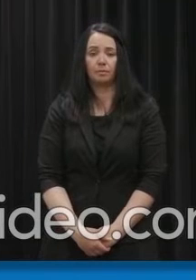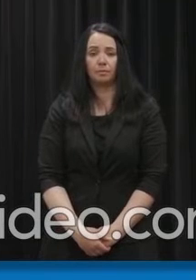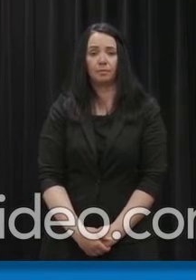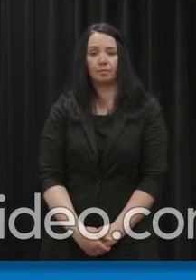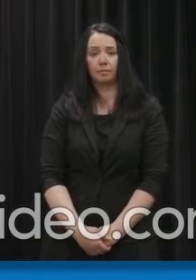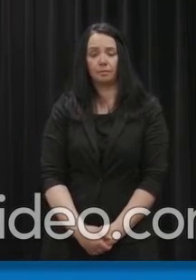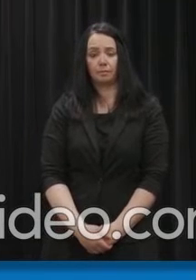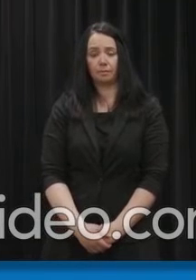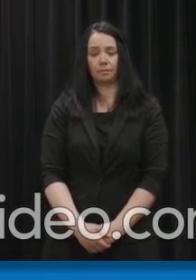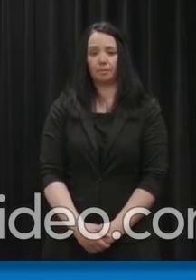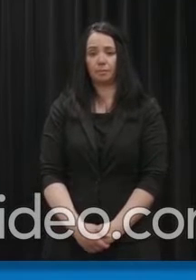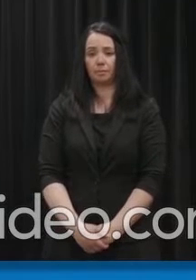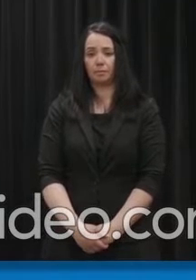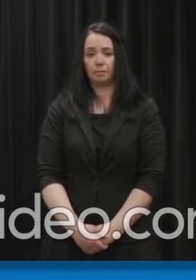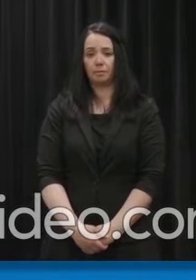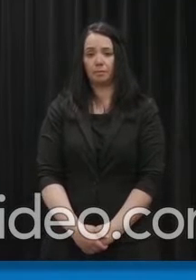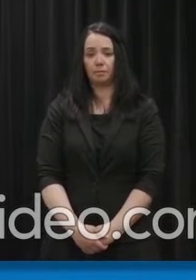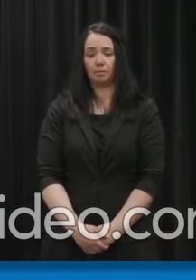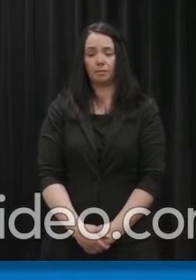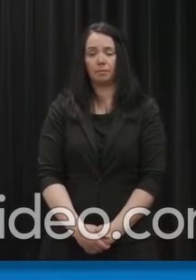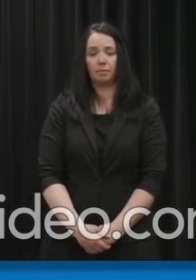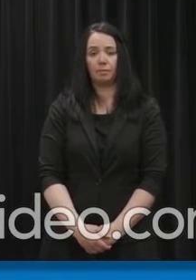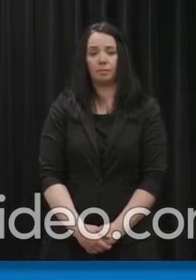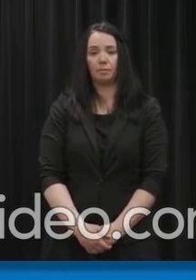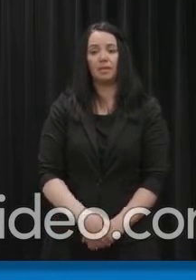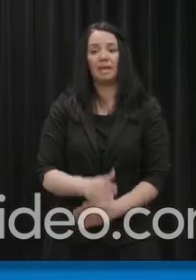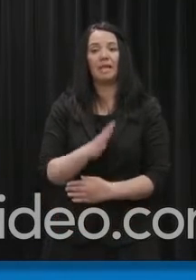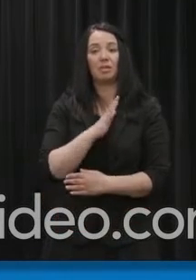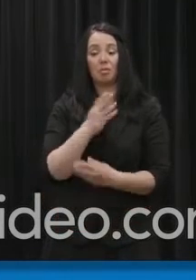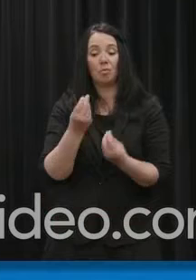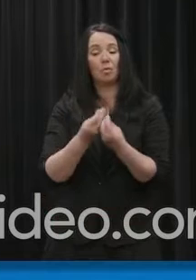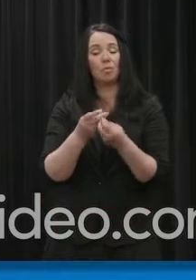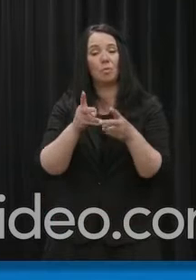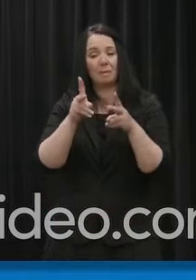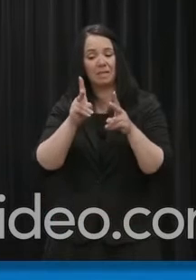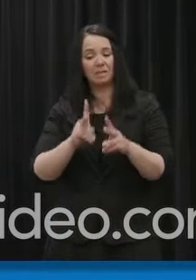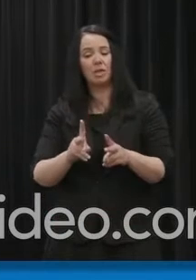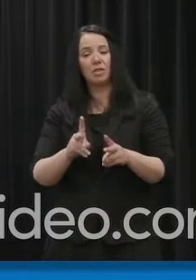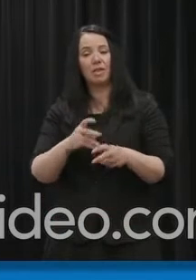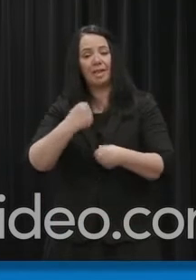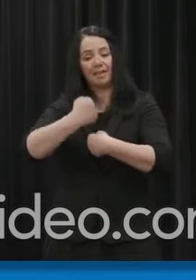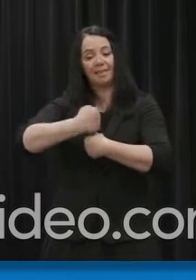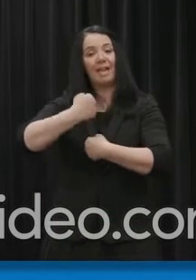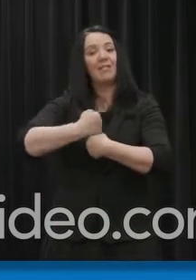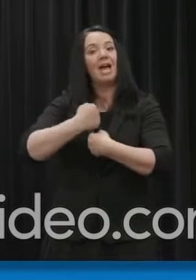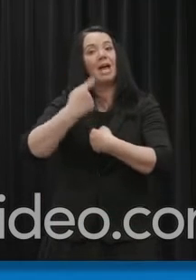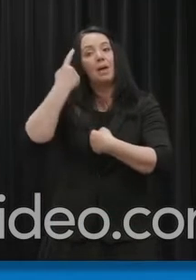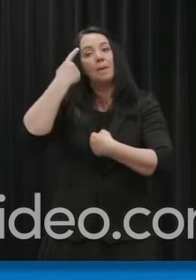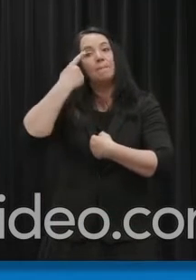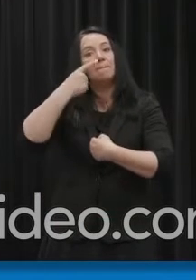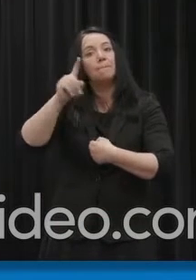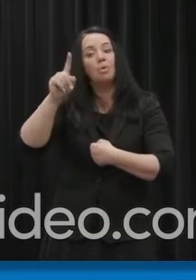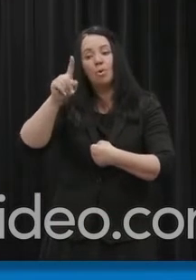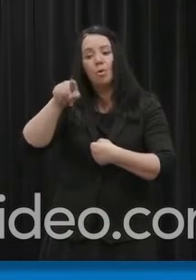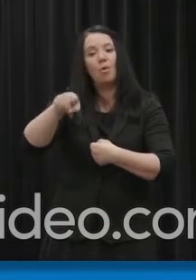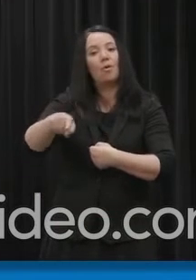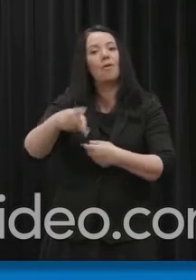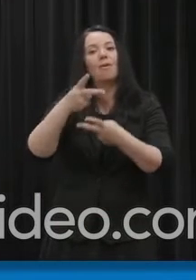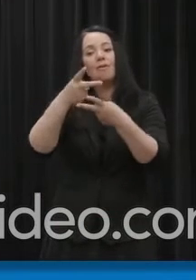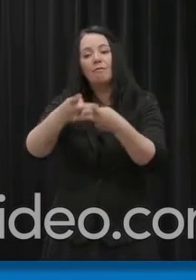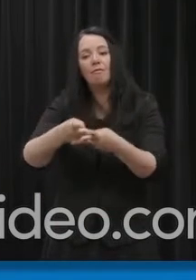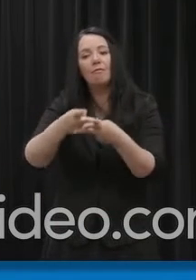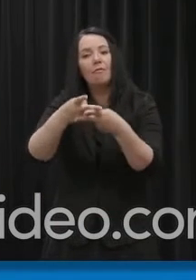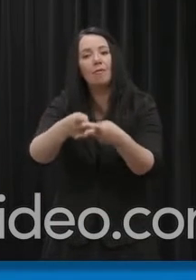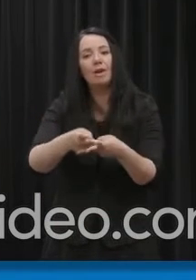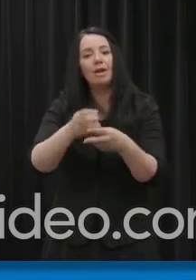auxquels sont confrontés les membres de nos hôpitaux. Les travailleurs communautaires s'occupent de nos citoyens les plus vulnérables, les personnes âgées, les personnes avec des